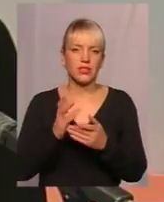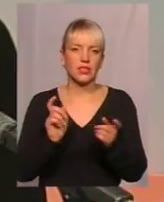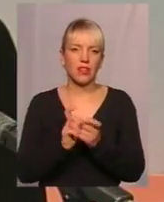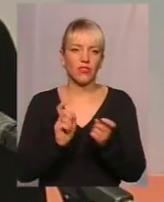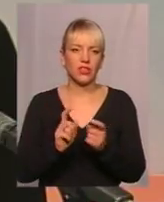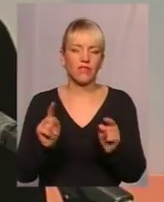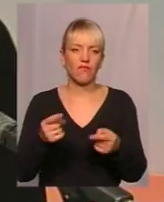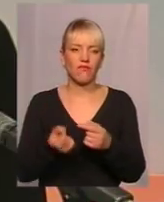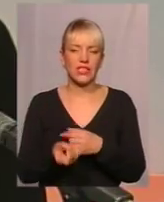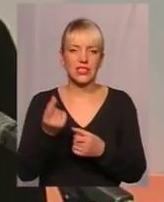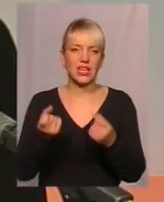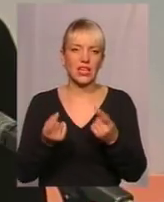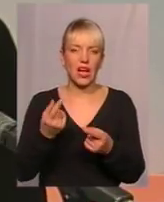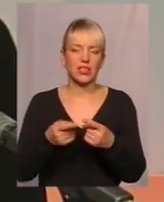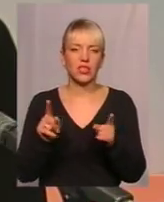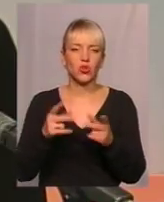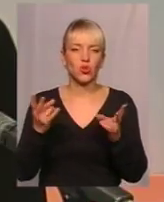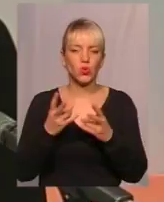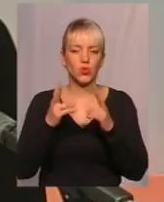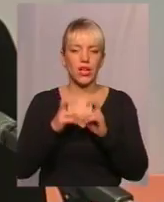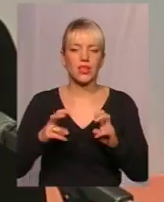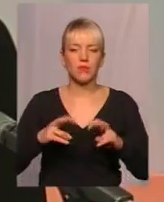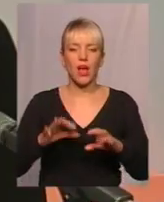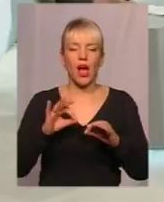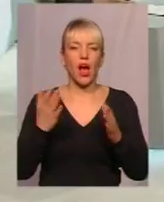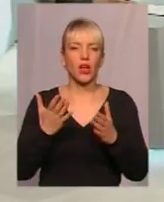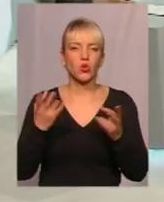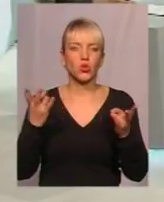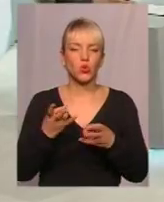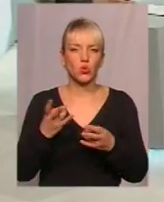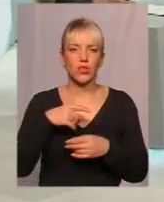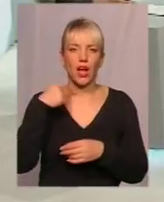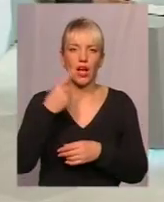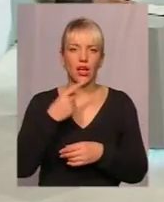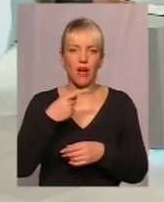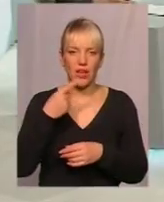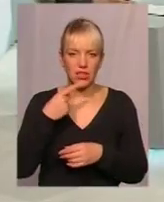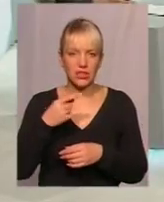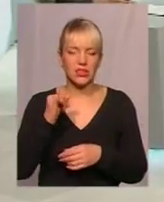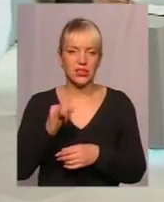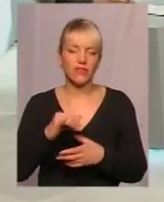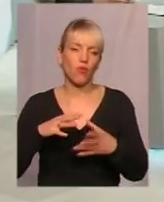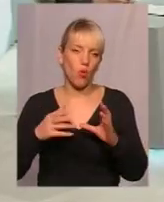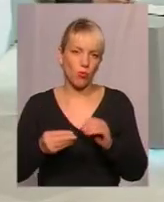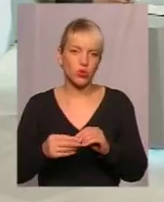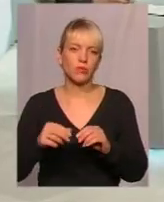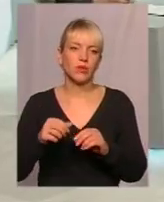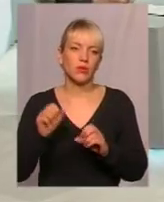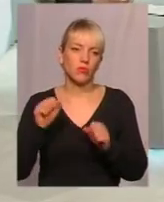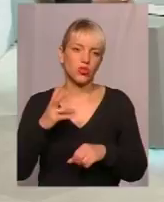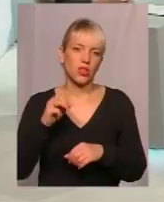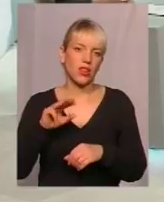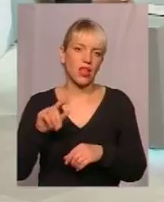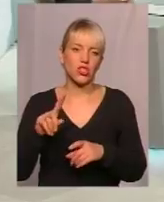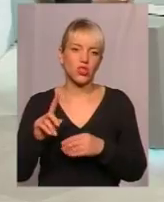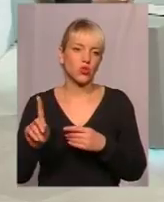возникає, які стоїть розбирати, які стоїть говорити. Ну, в общем, може Наташа ще добавить